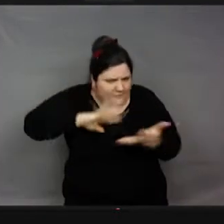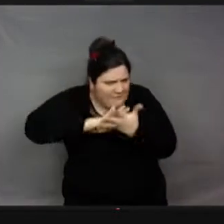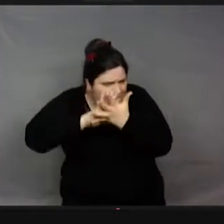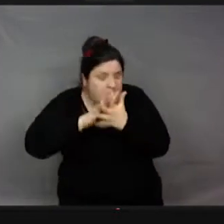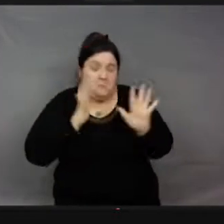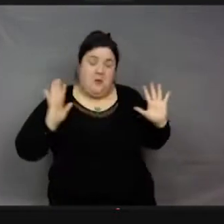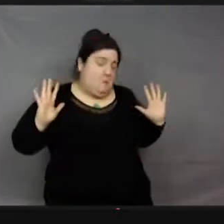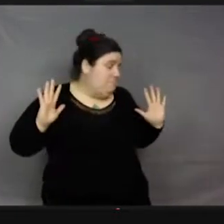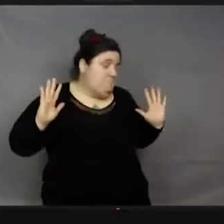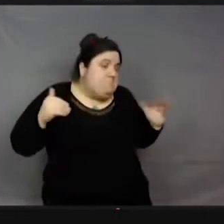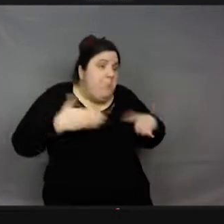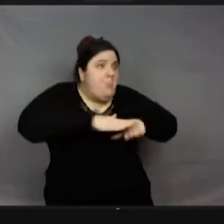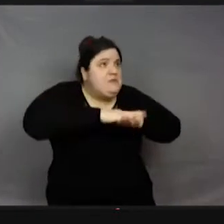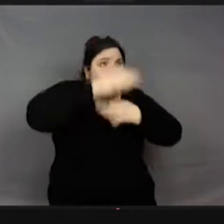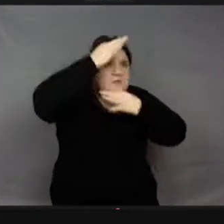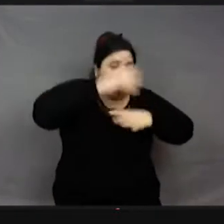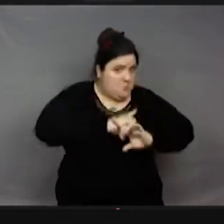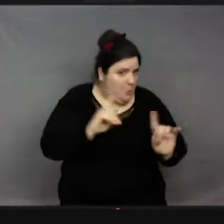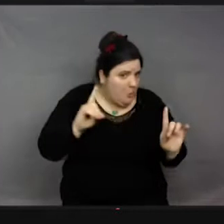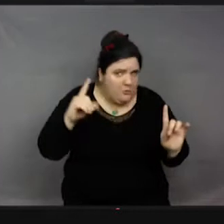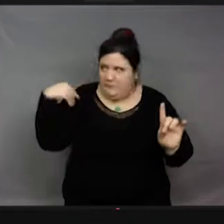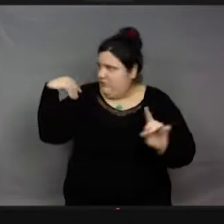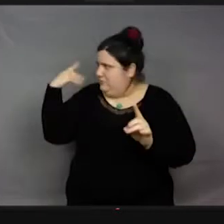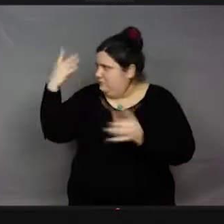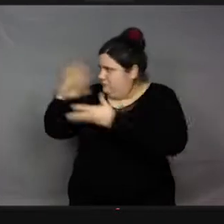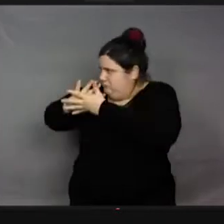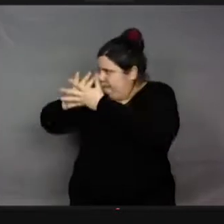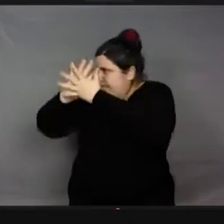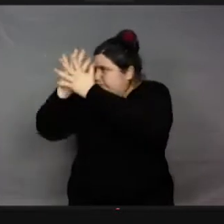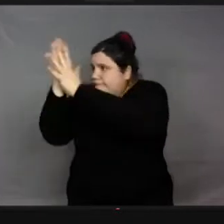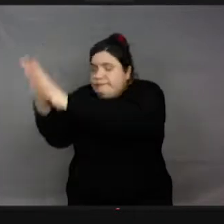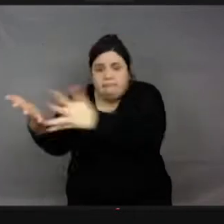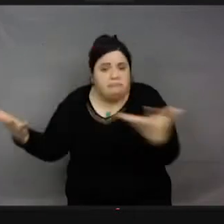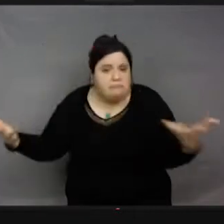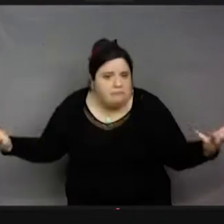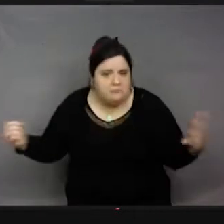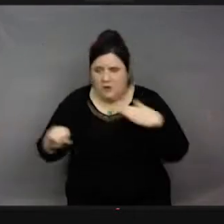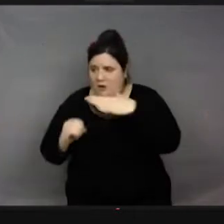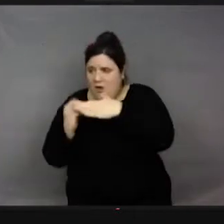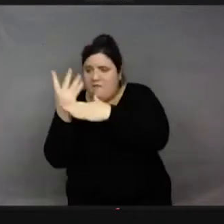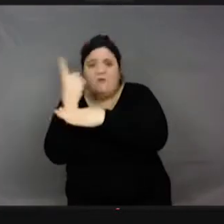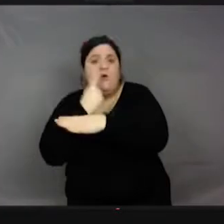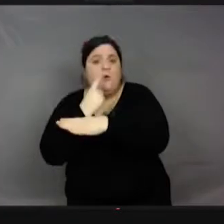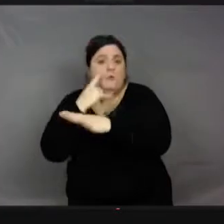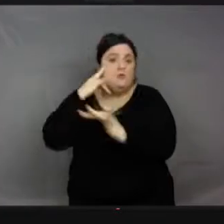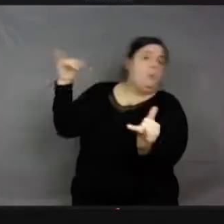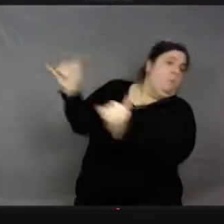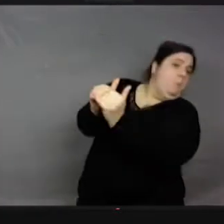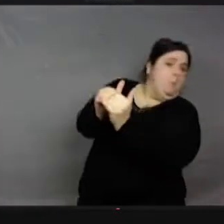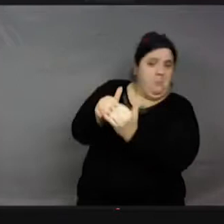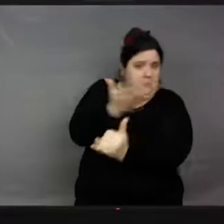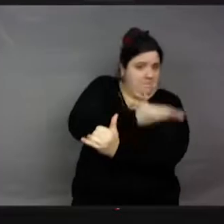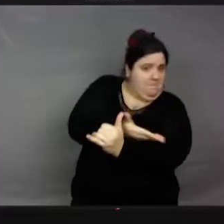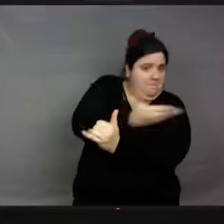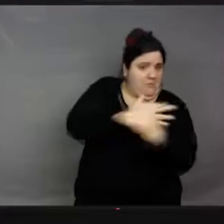ça, là, comme ça. Est-ce que, pourquoi les coquelicots ou les fleurs rouges ne sont pas vues ? Mais on travaille dessus, justement, savoir